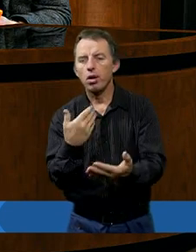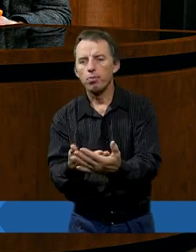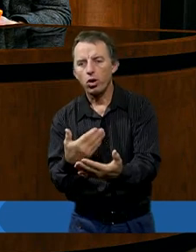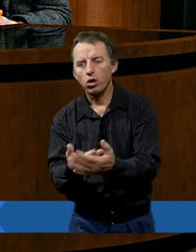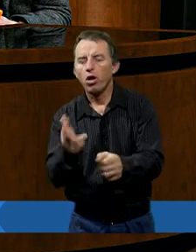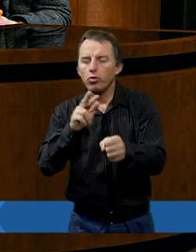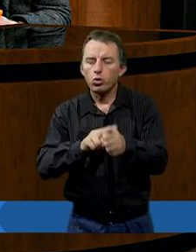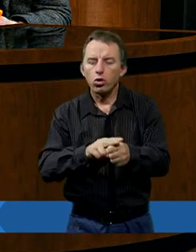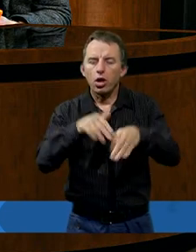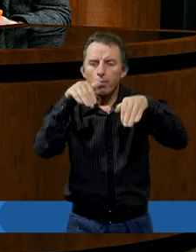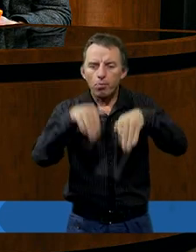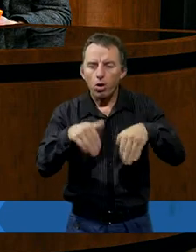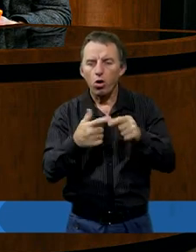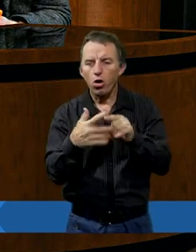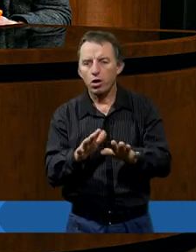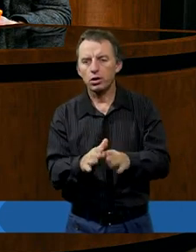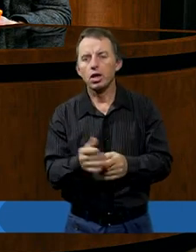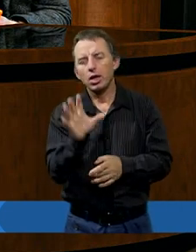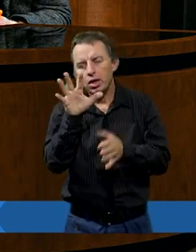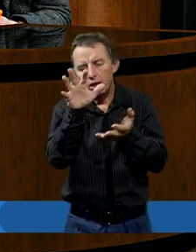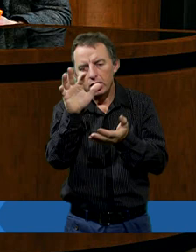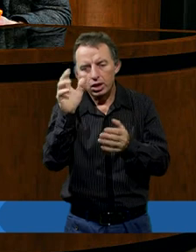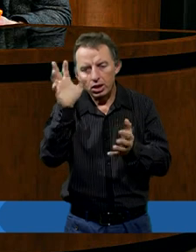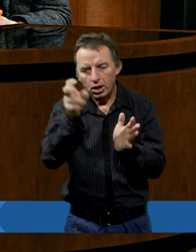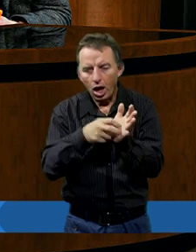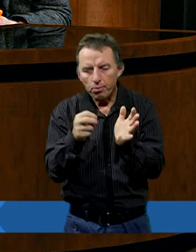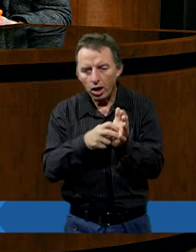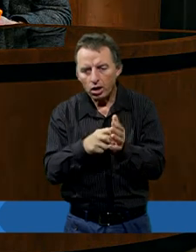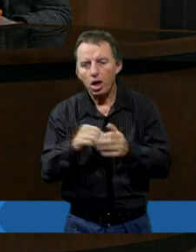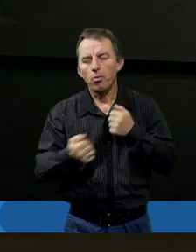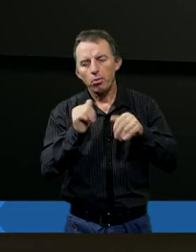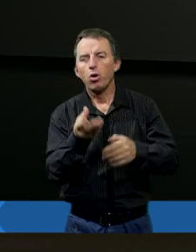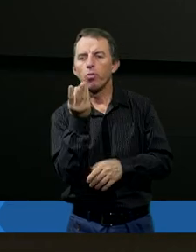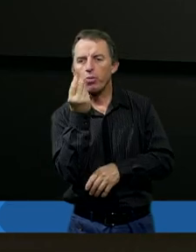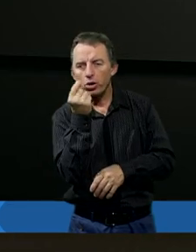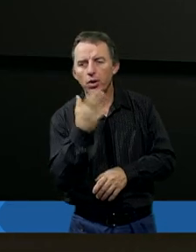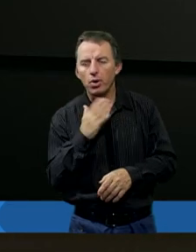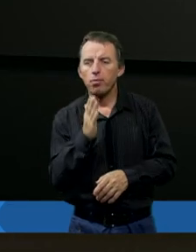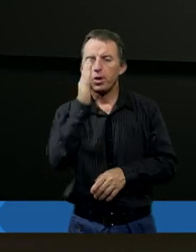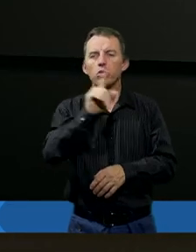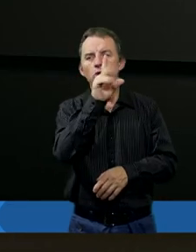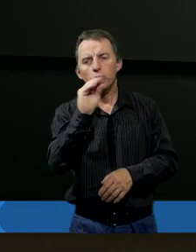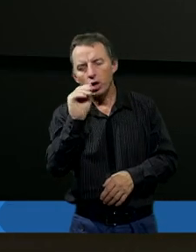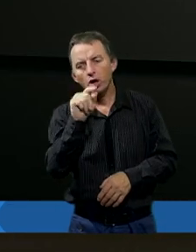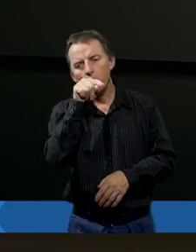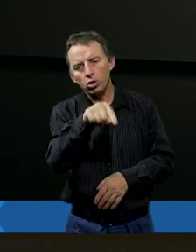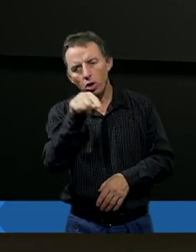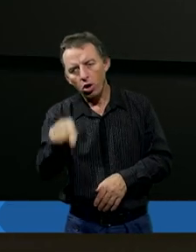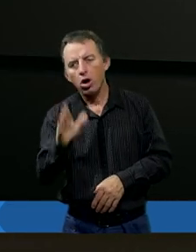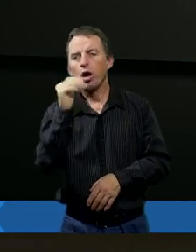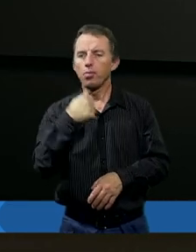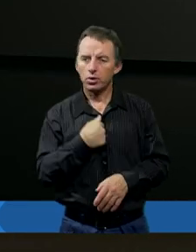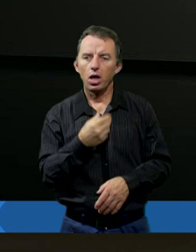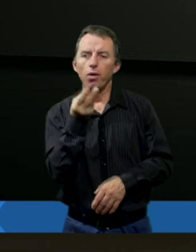żeby w którymś momencie, jak może tego zabraknie, to żeby tym się pocieszać. I powiem szczerze, że mam nadzieję, że to by mnie